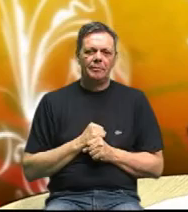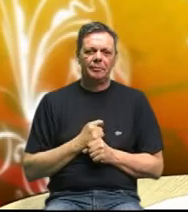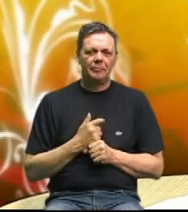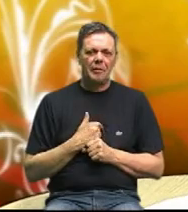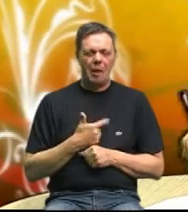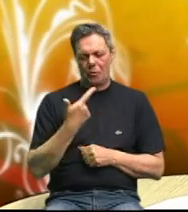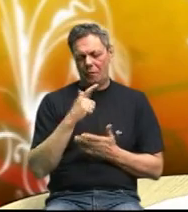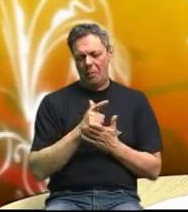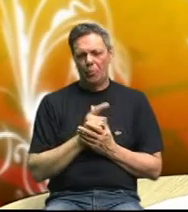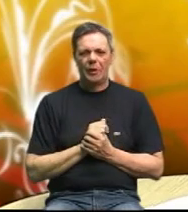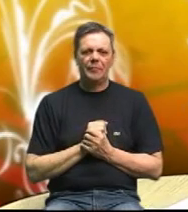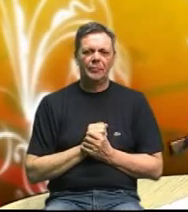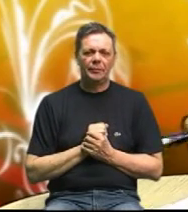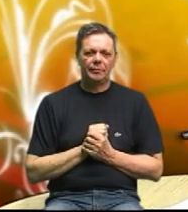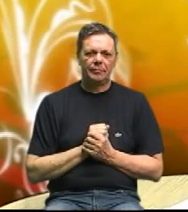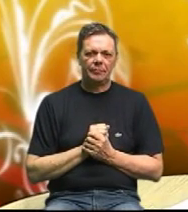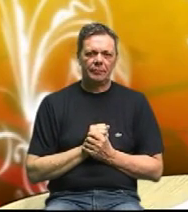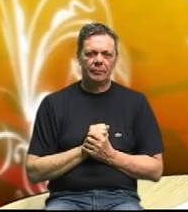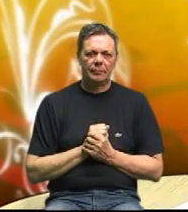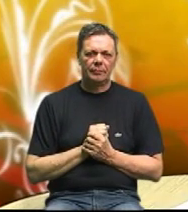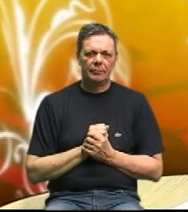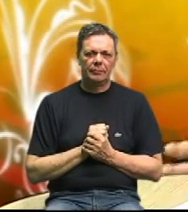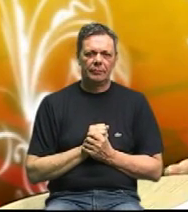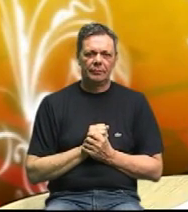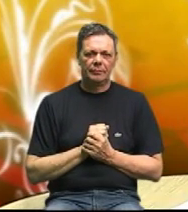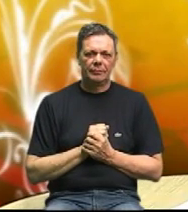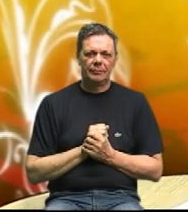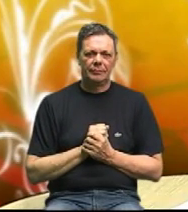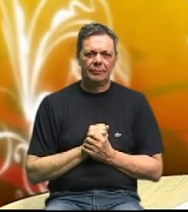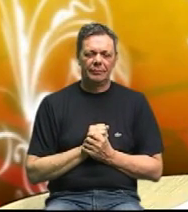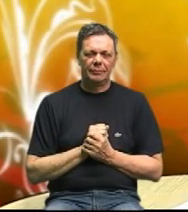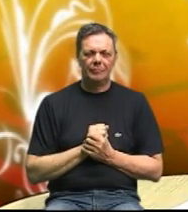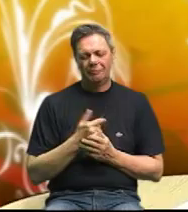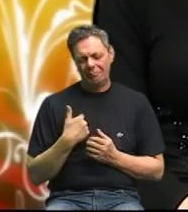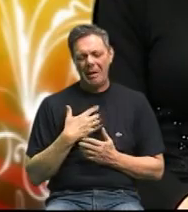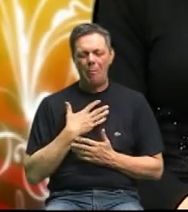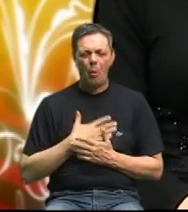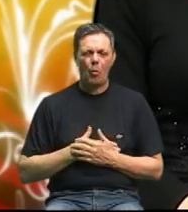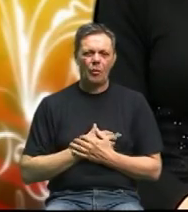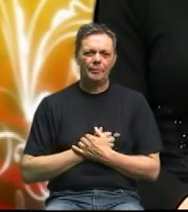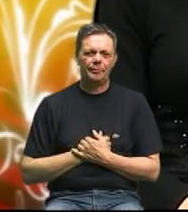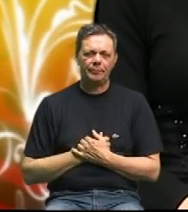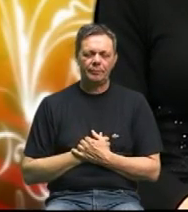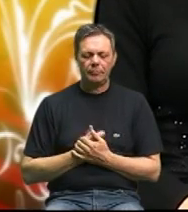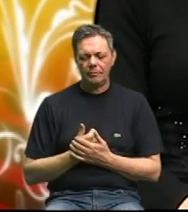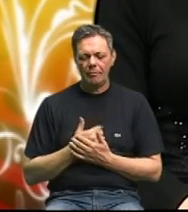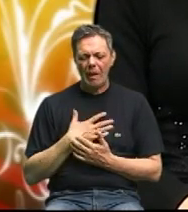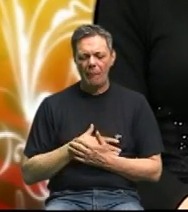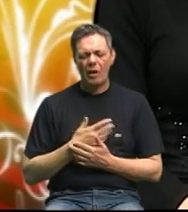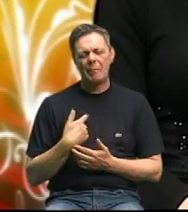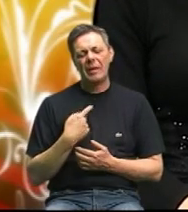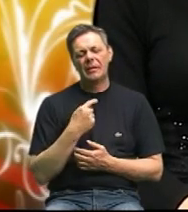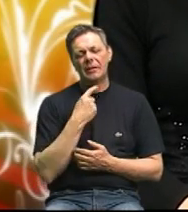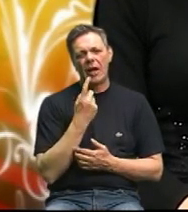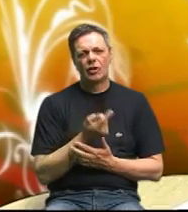imamo možda dvije minute možda dvije minute do kraja da bilo mi fino jer vam bilo ugodno da ja bi ipak voljela da vi meni